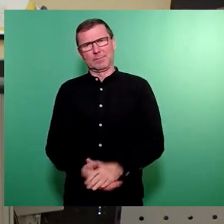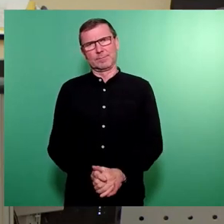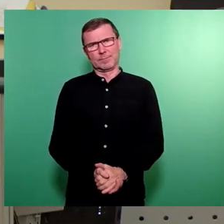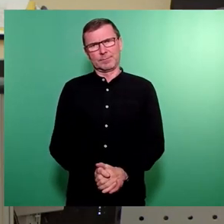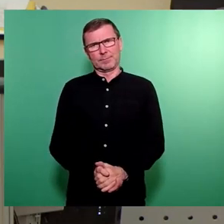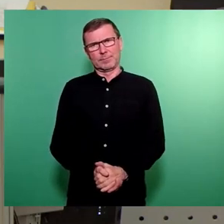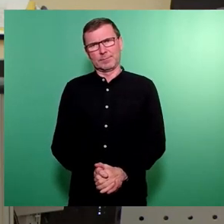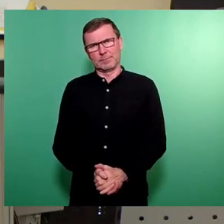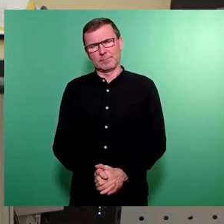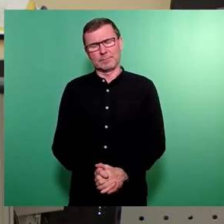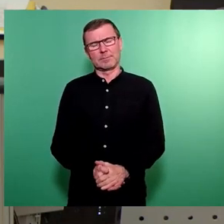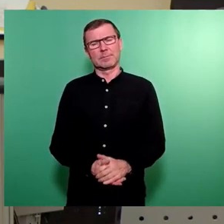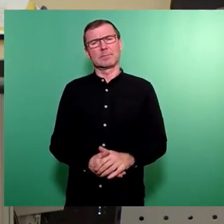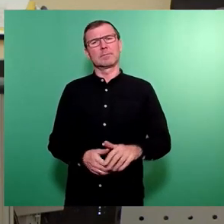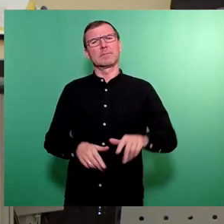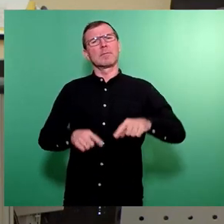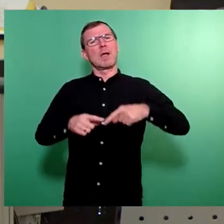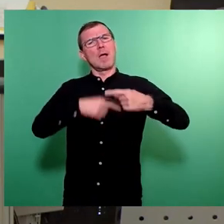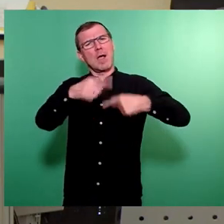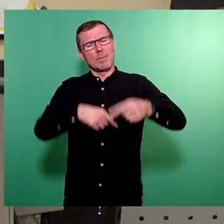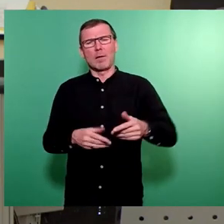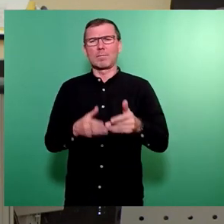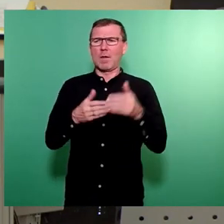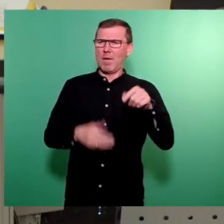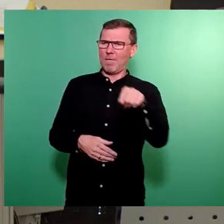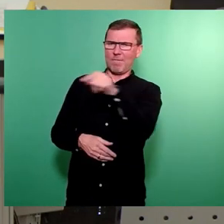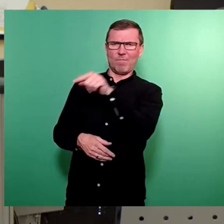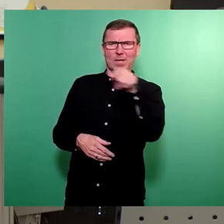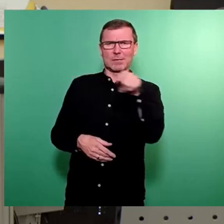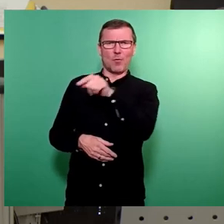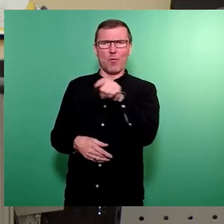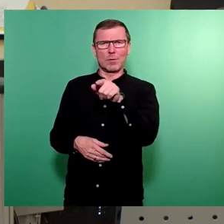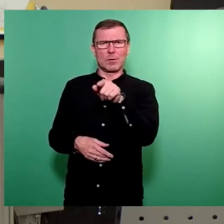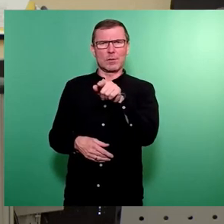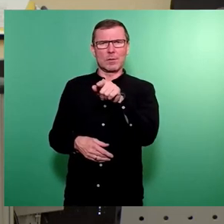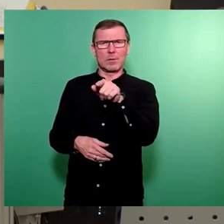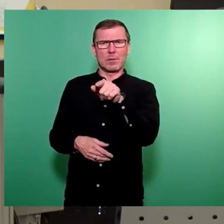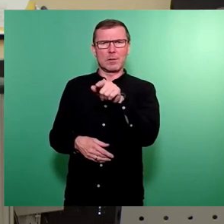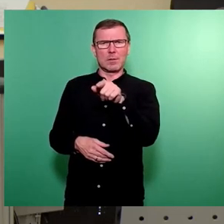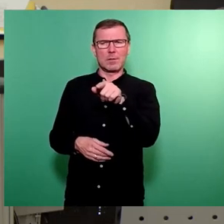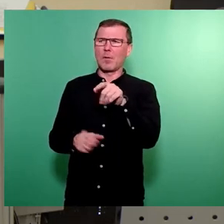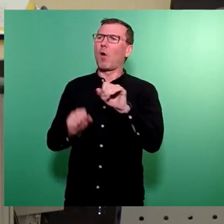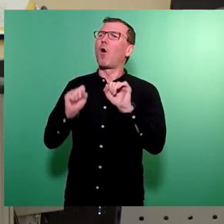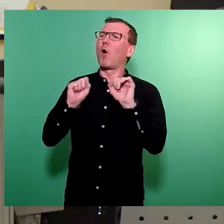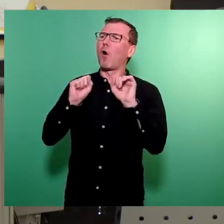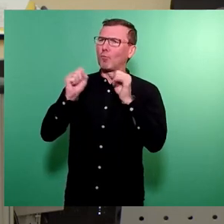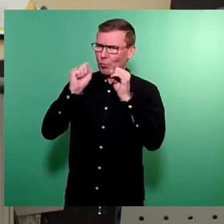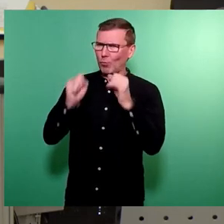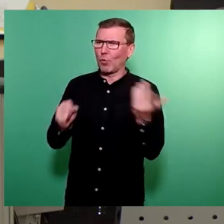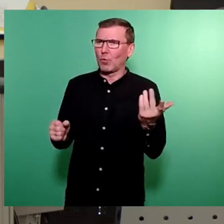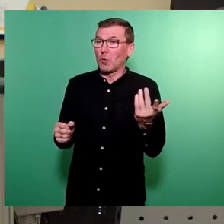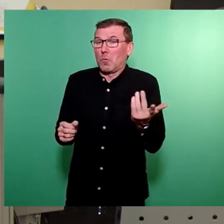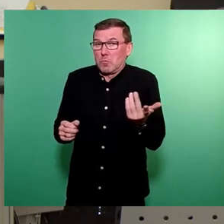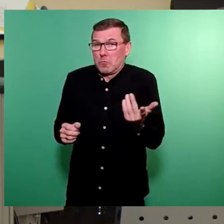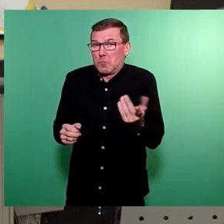Zum Verfahren. Die Fraktionen haben sich, wie gesagt, bemüht. Wir können das nur annehmen. Die